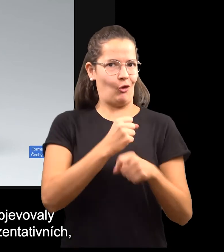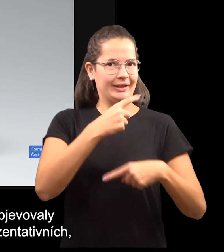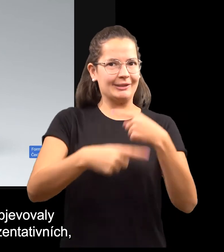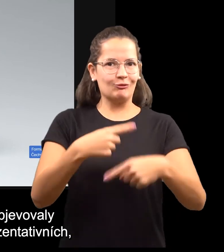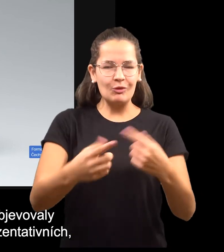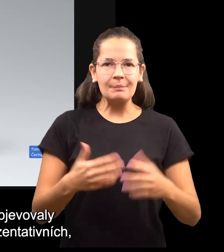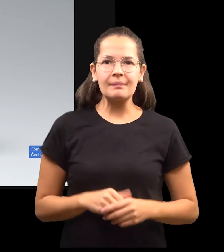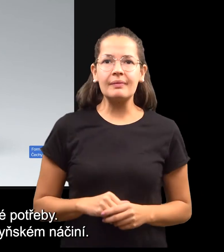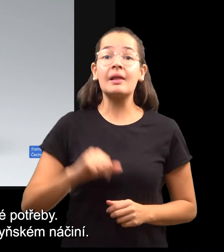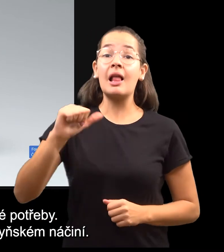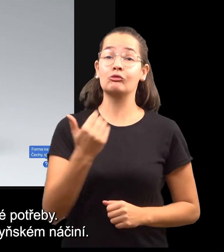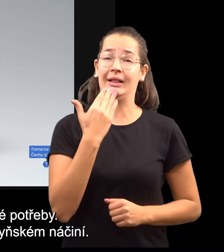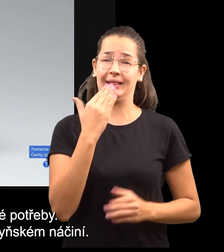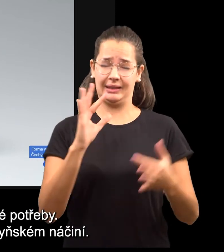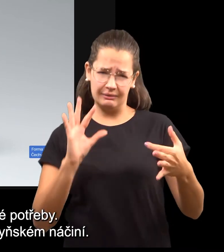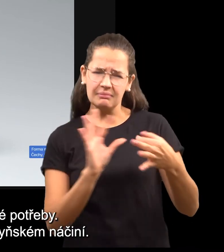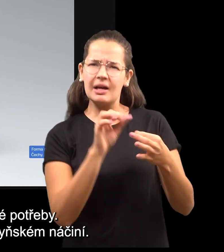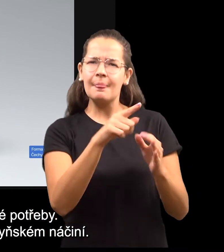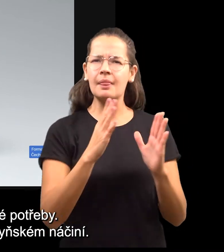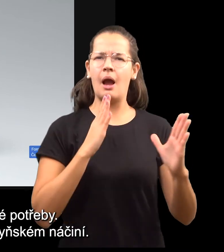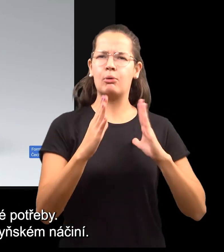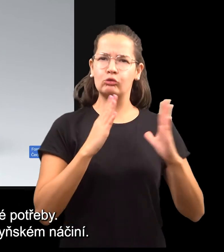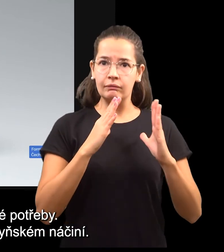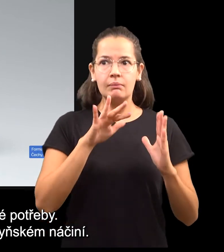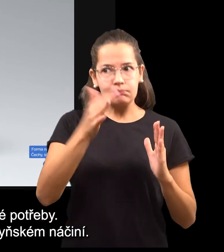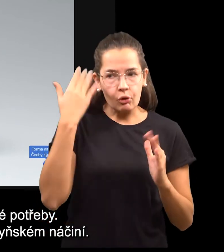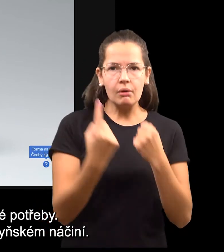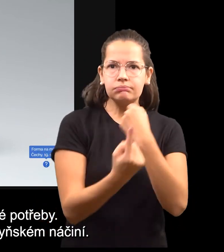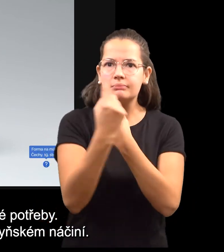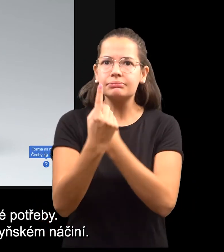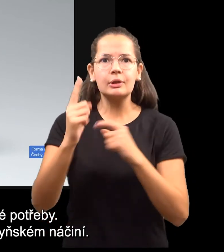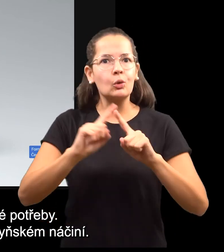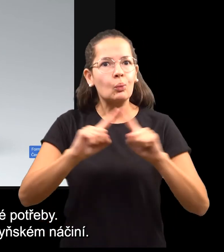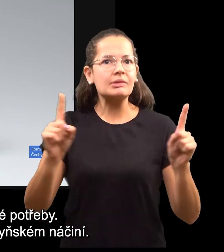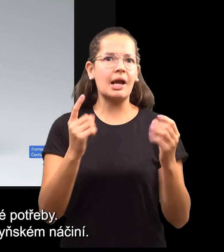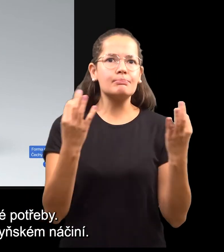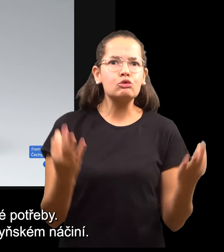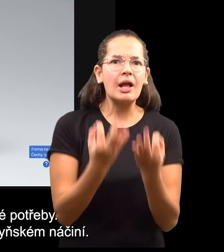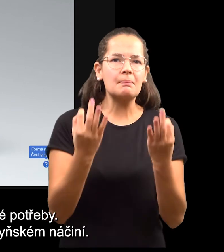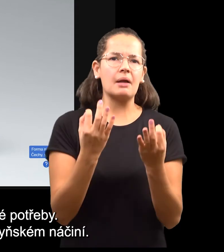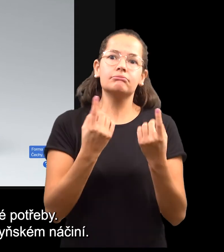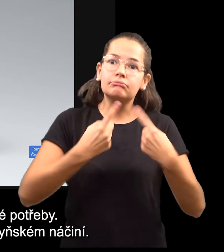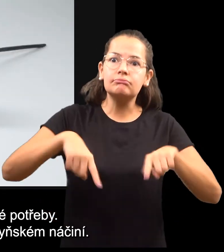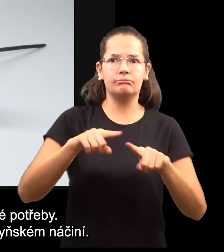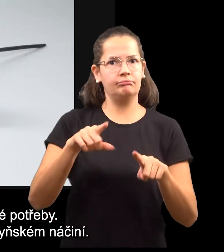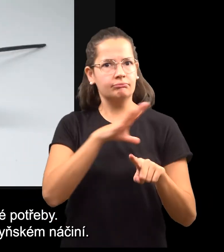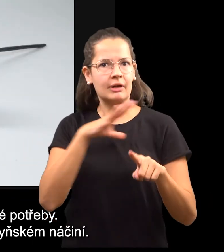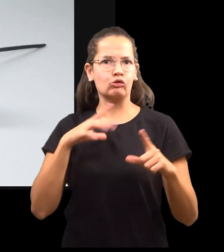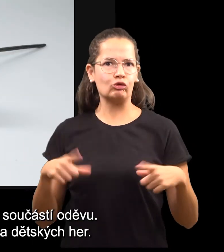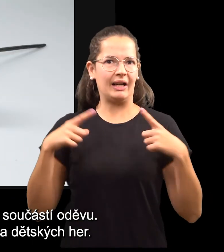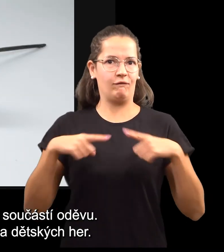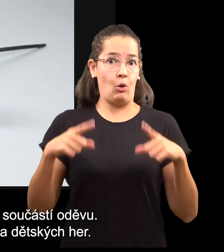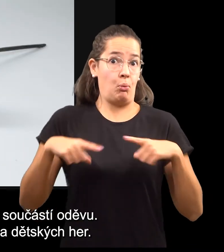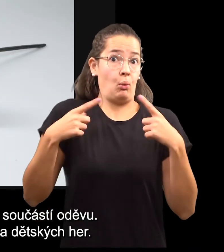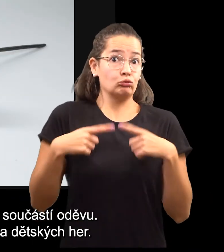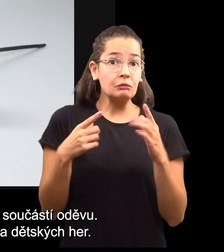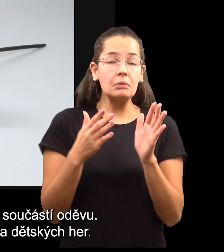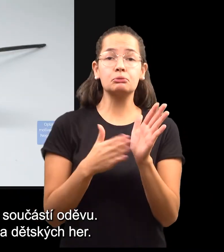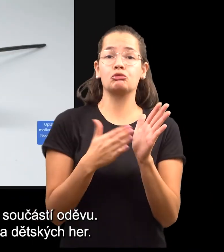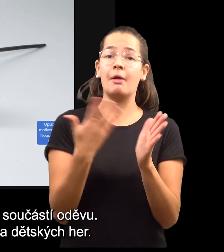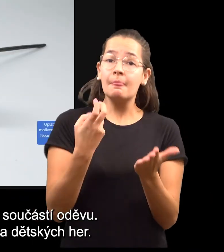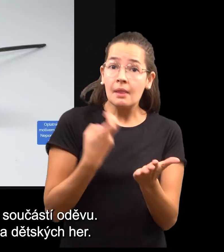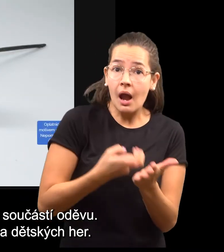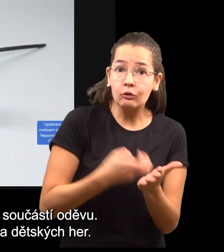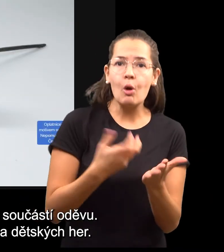reprezentativních, ale i na předmětech běžné potřeby. Nalezneme je na nádobí, kuchyňském náčiní. Jak ochraný